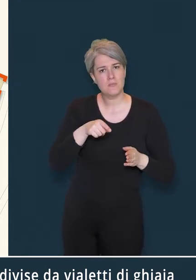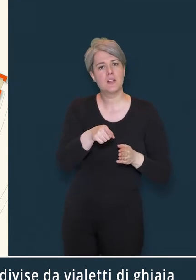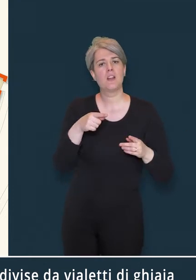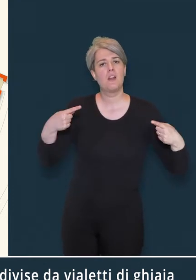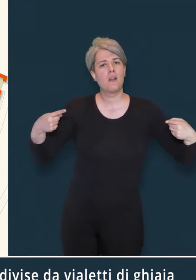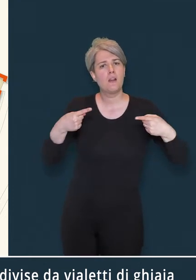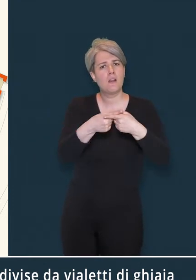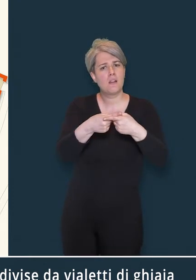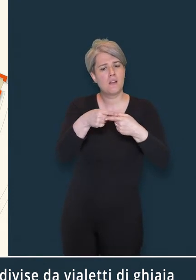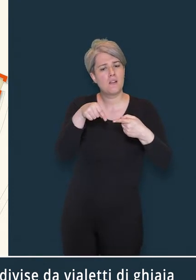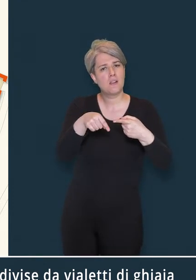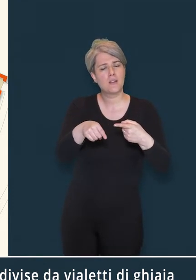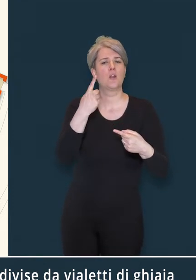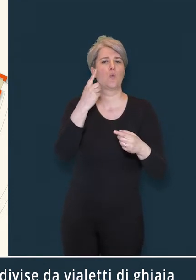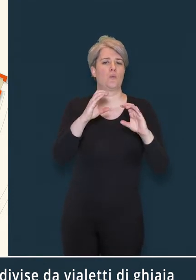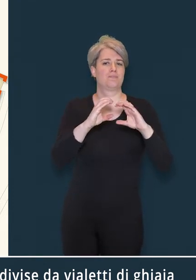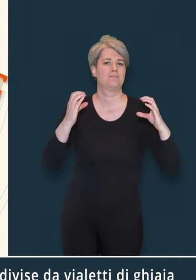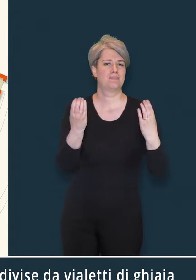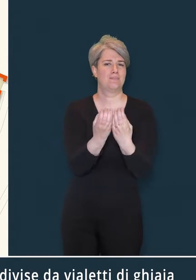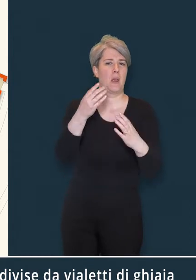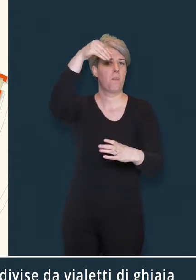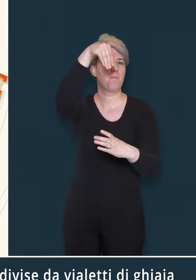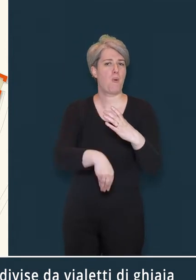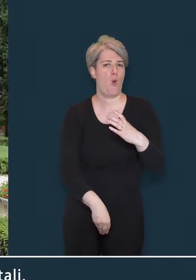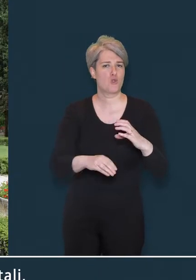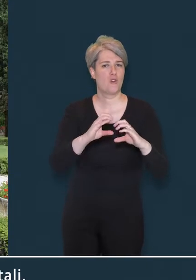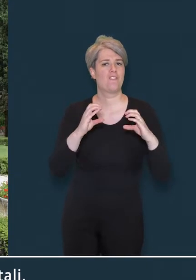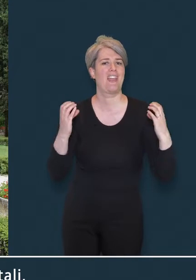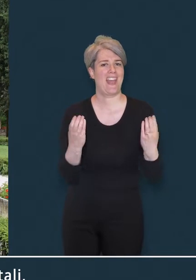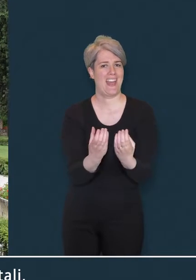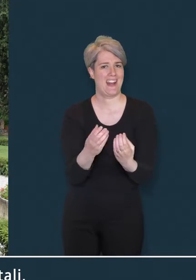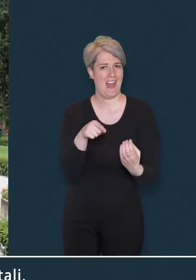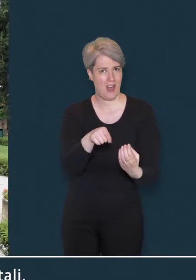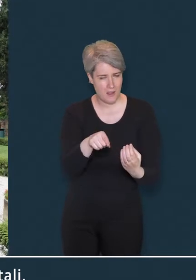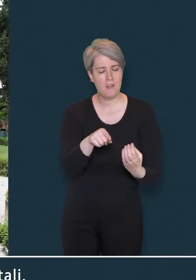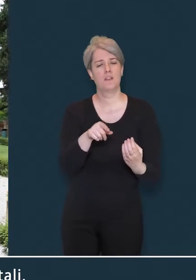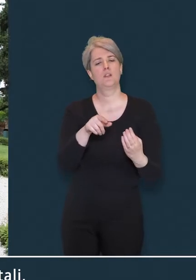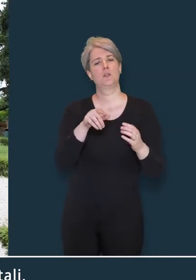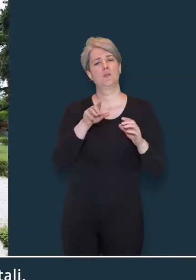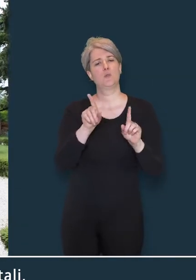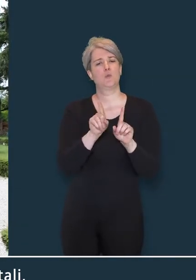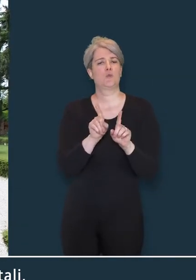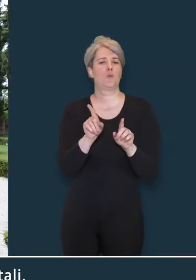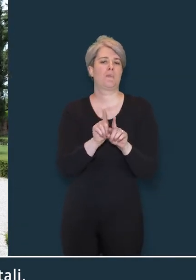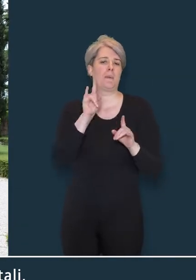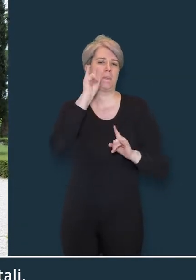nel punto in cui è stata collocata una vera da pozzo, decorata con motivi vegetali,